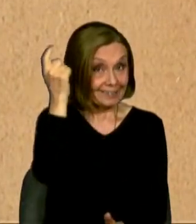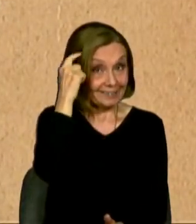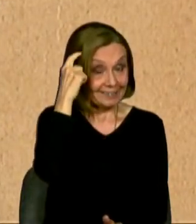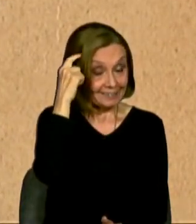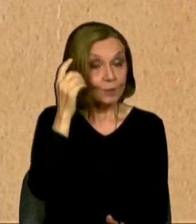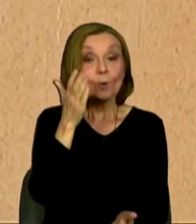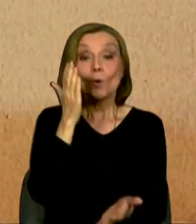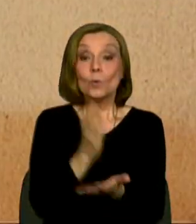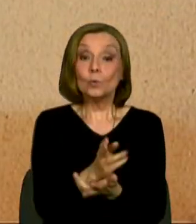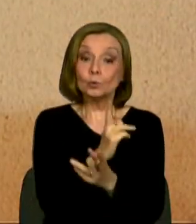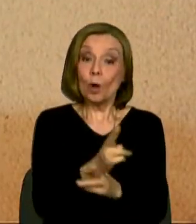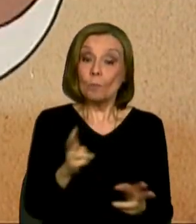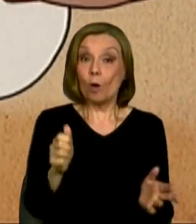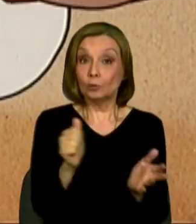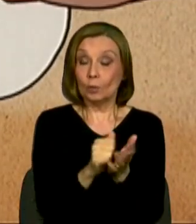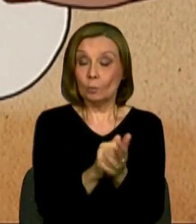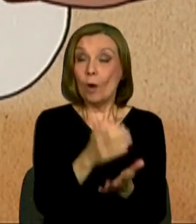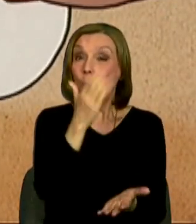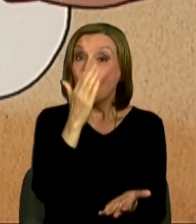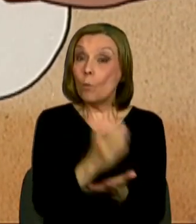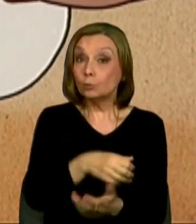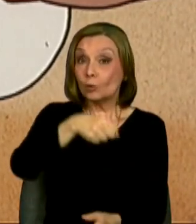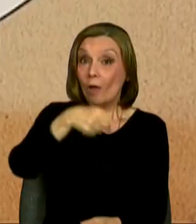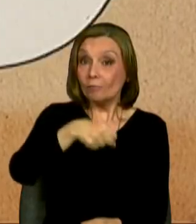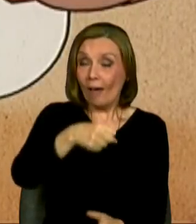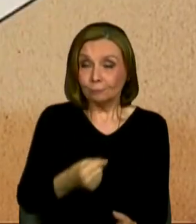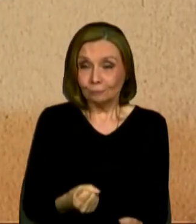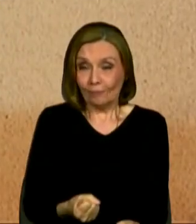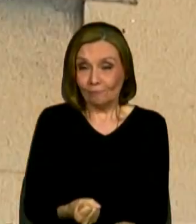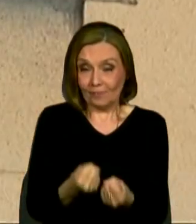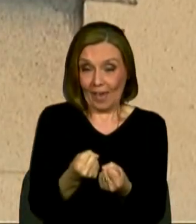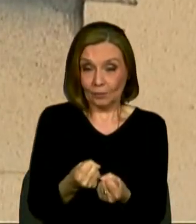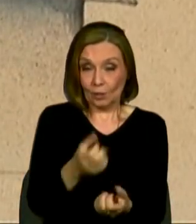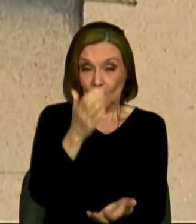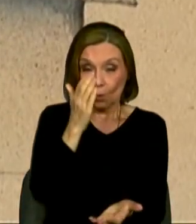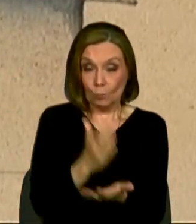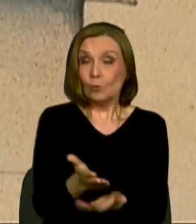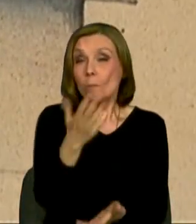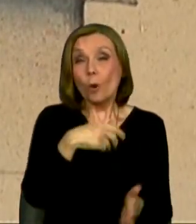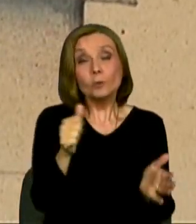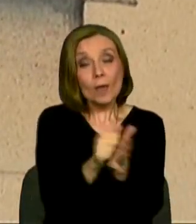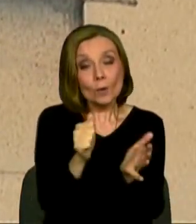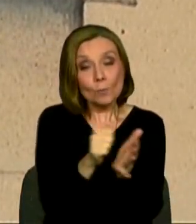nabok a šupkovi zrazu torbička oťažela. Teda poďme kupovať.